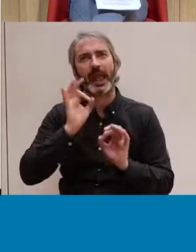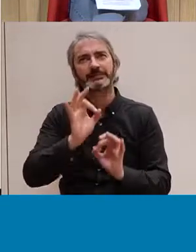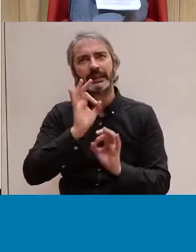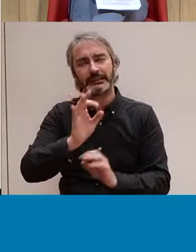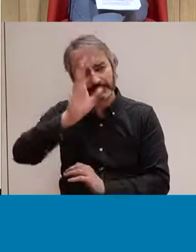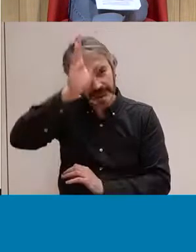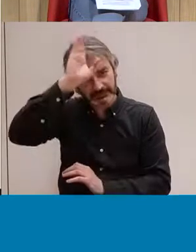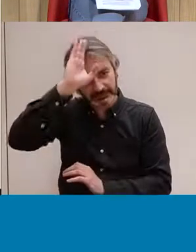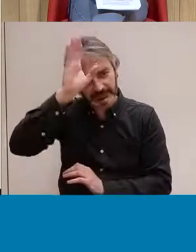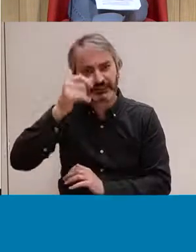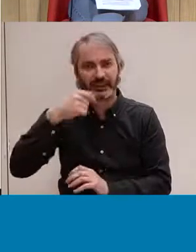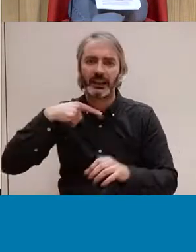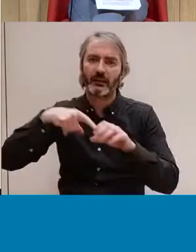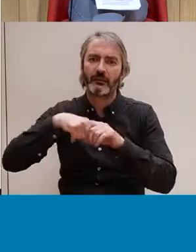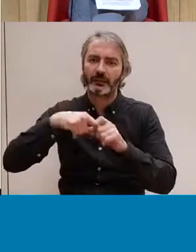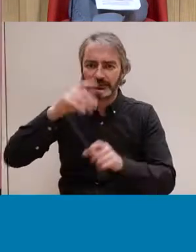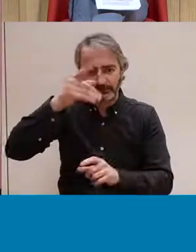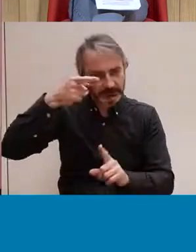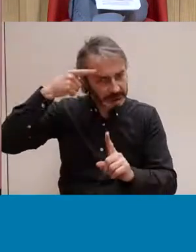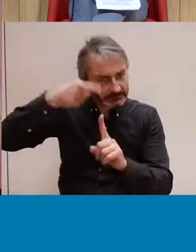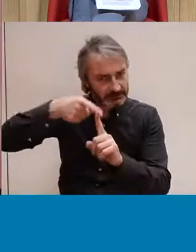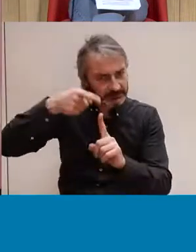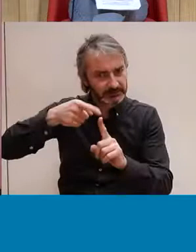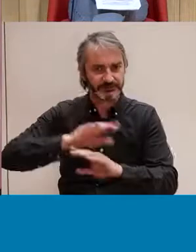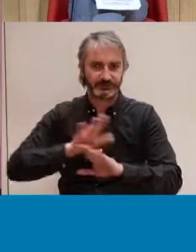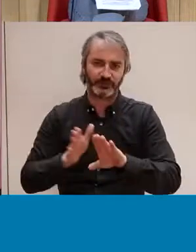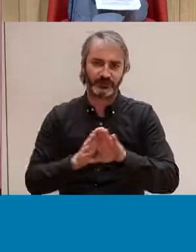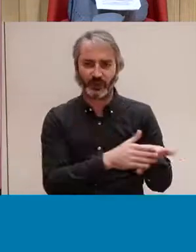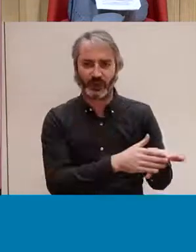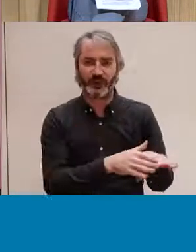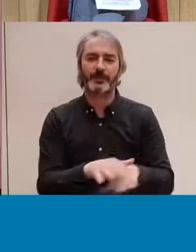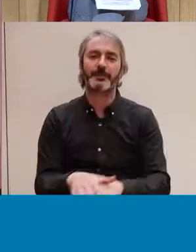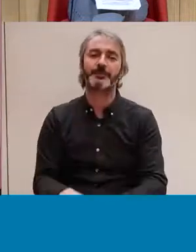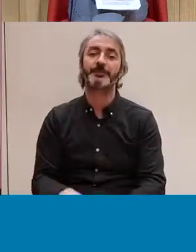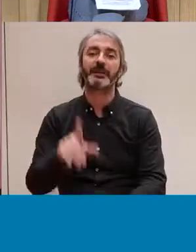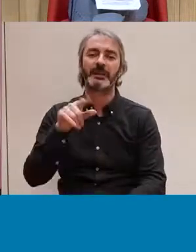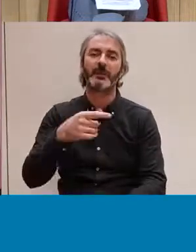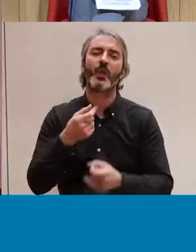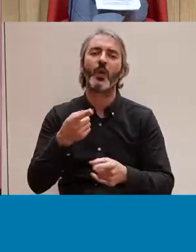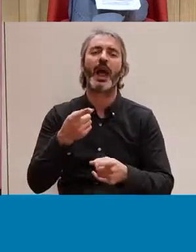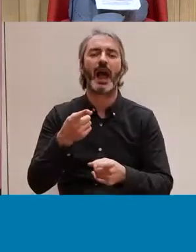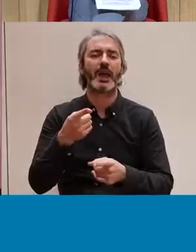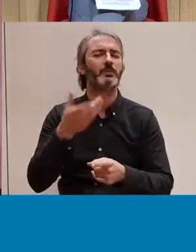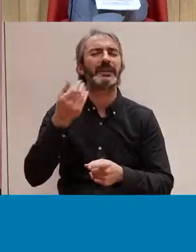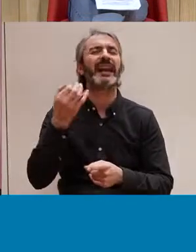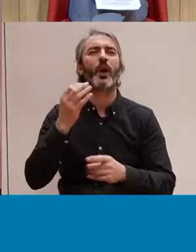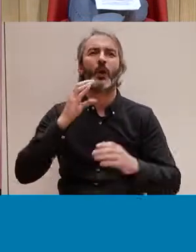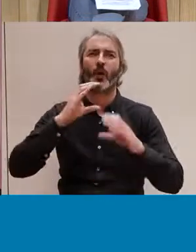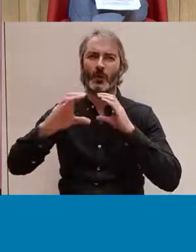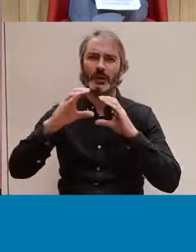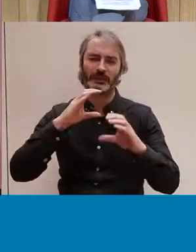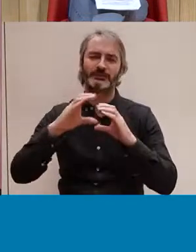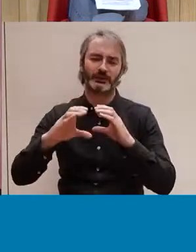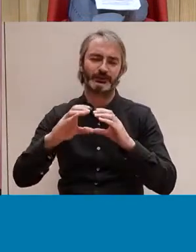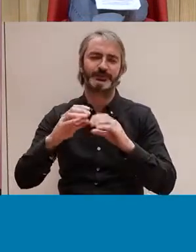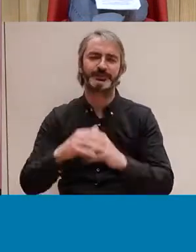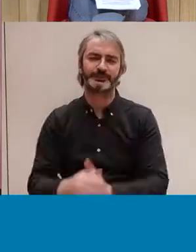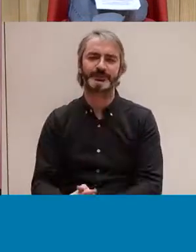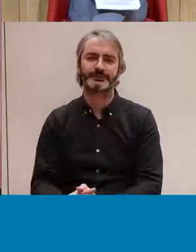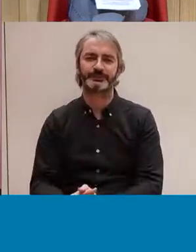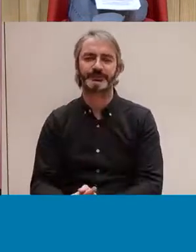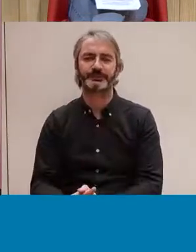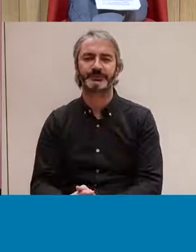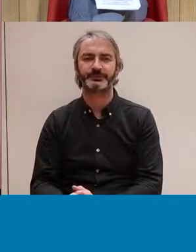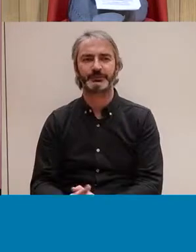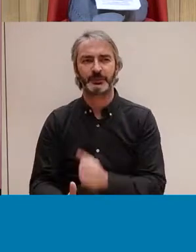i del cuitocentrisme. I per últim també donar molta importància a la comunicació, no? També